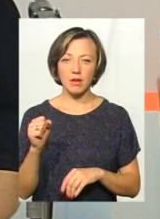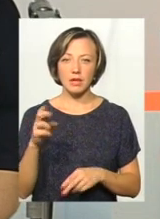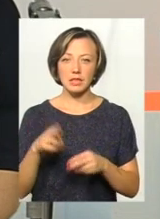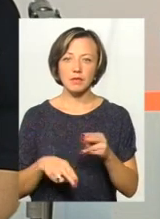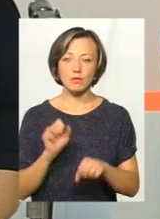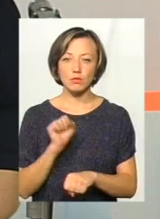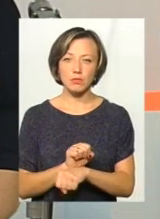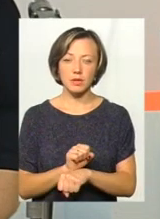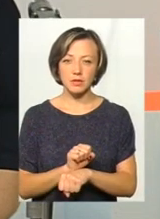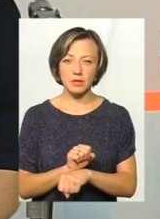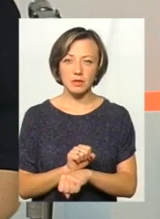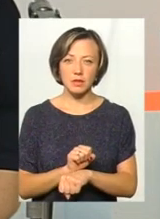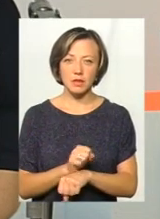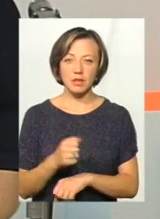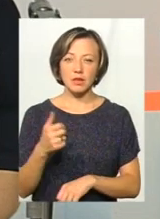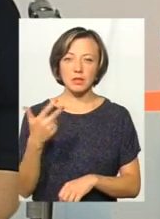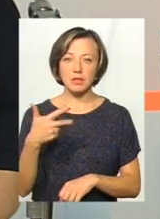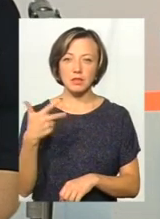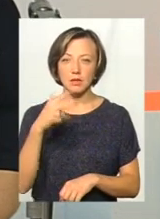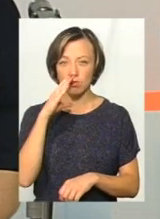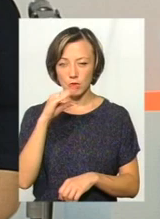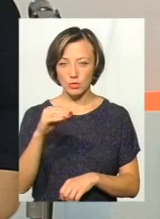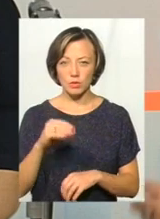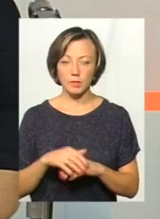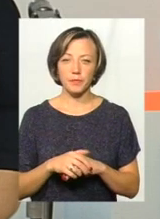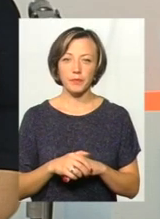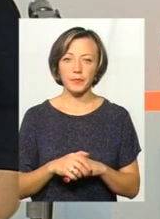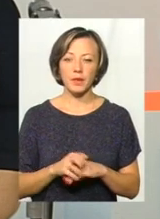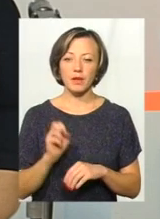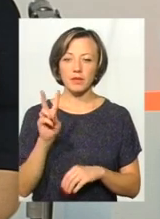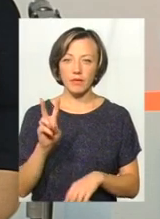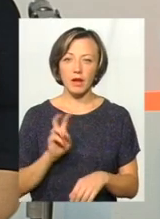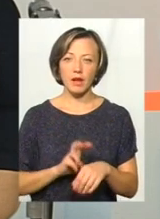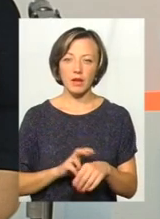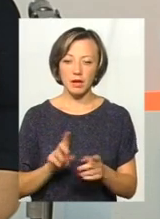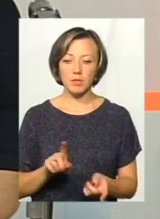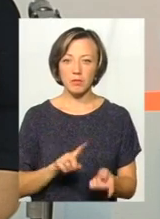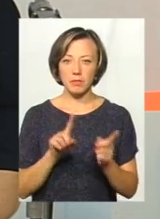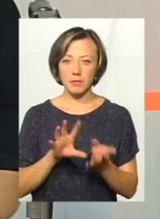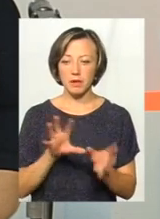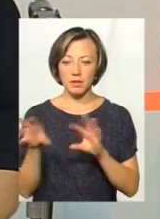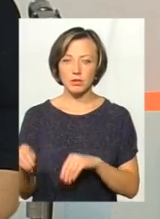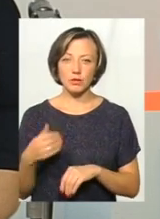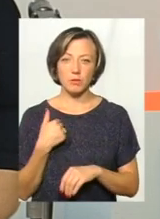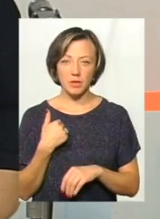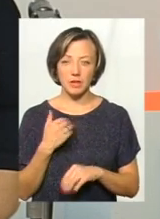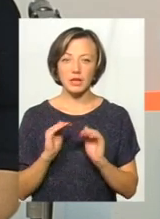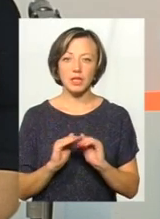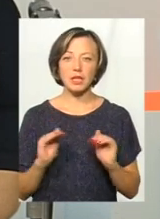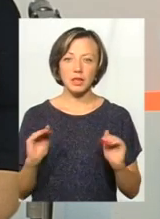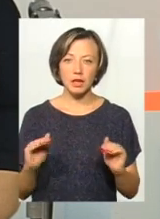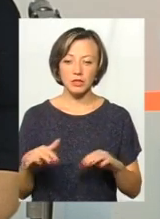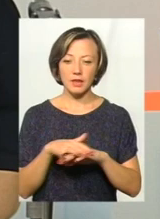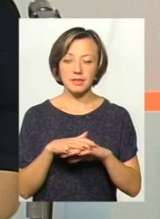кінцевій зупинці 30-ї маршрутки. І два лікарі також перейшли до мене. Дитячі